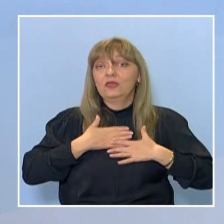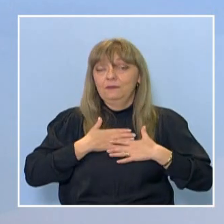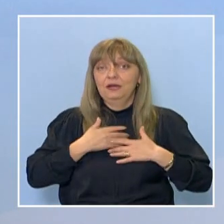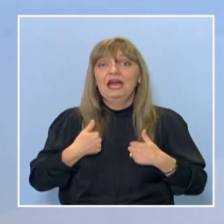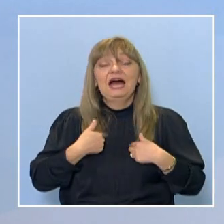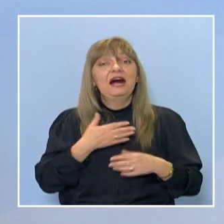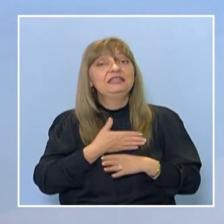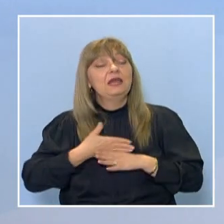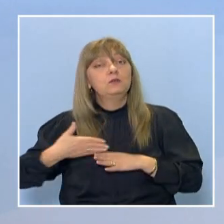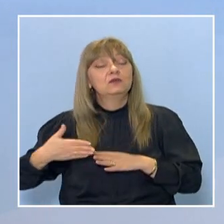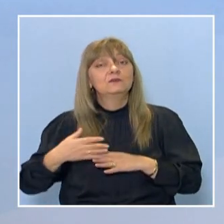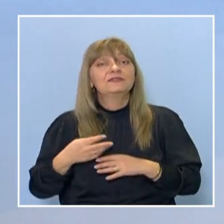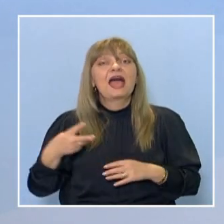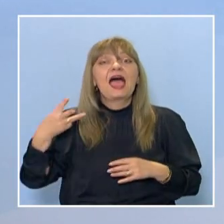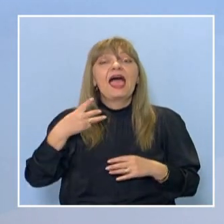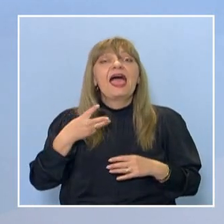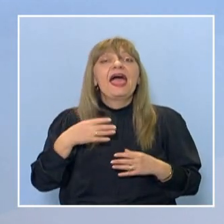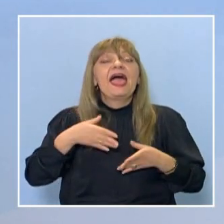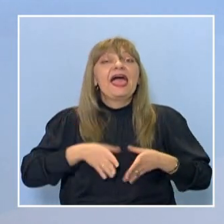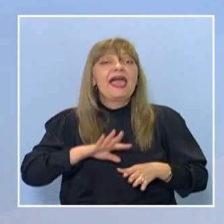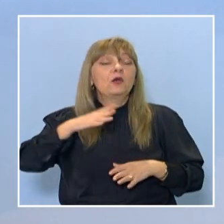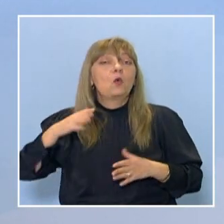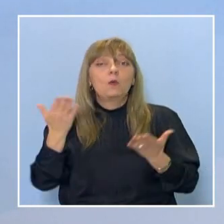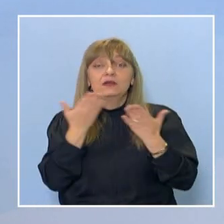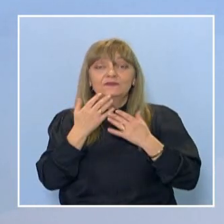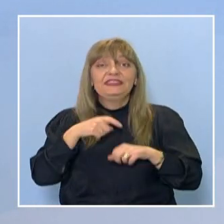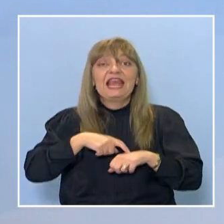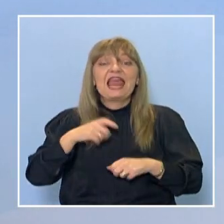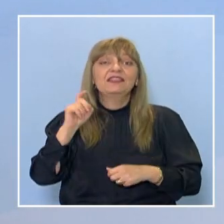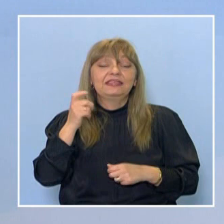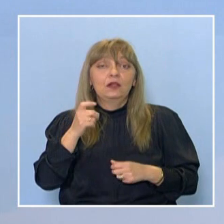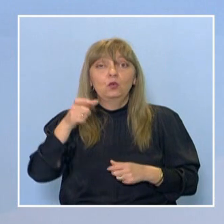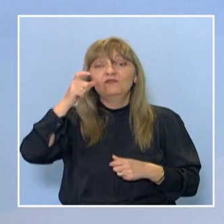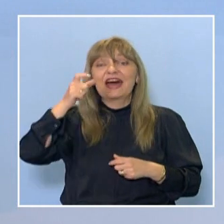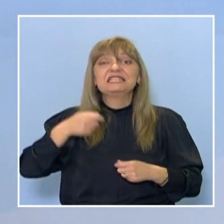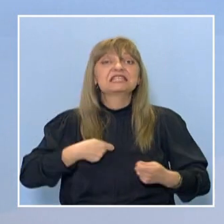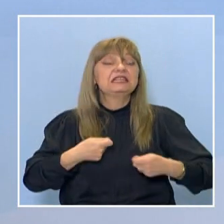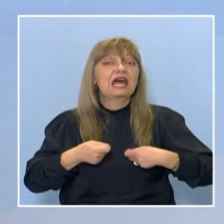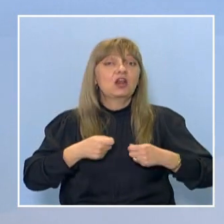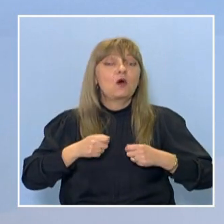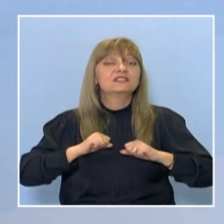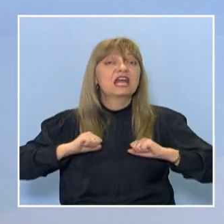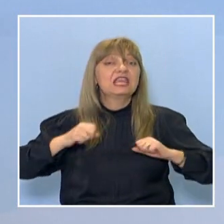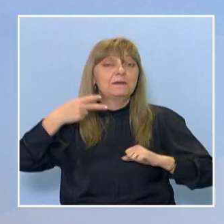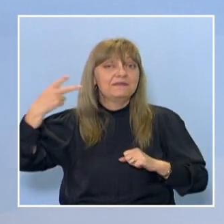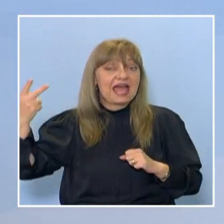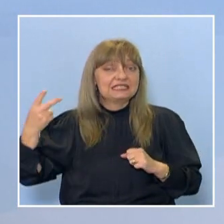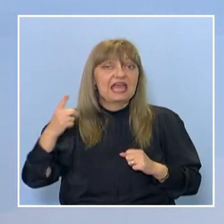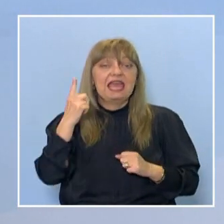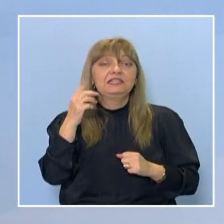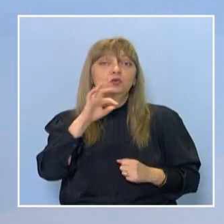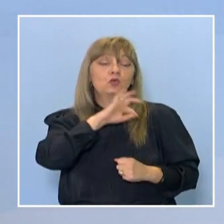Ние продължаваме с екообразование. Дилян Гелов от Варненската търговска гимназия, Георги Стойков Раковски, е един от